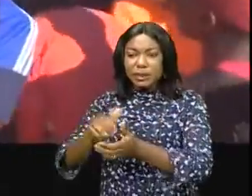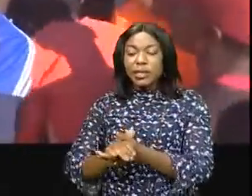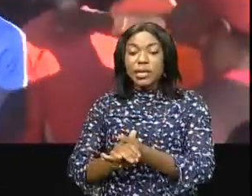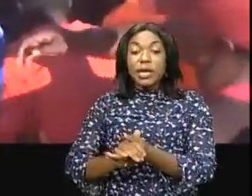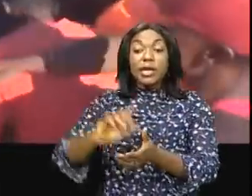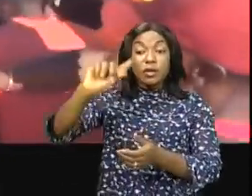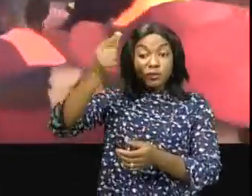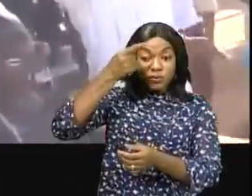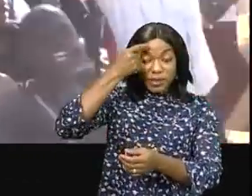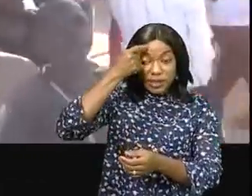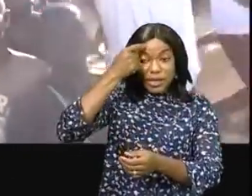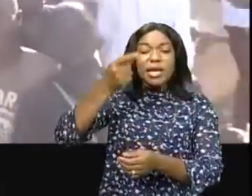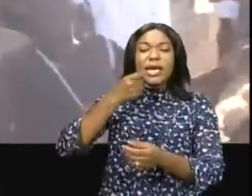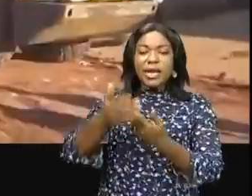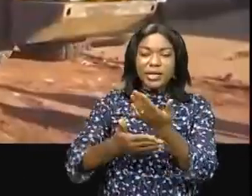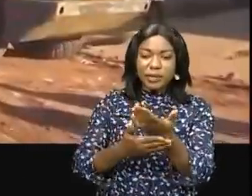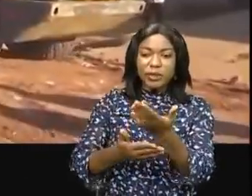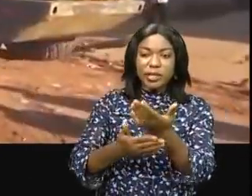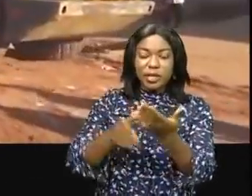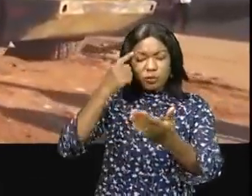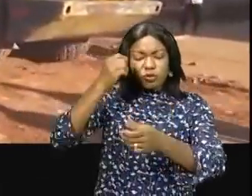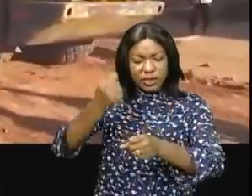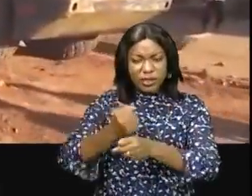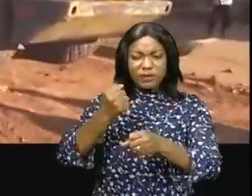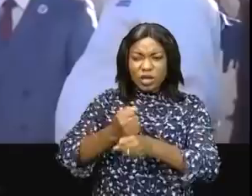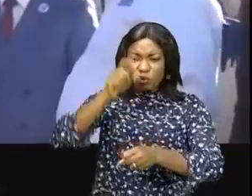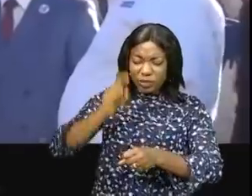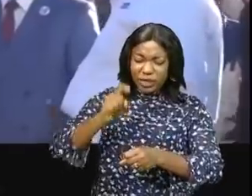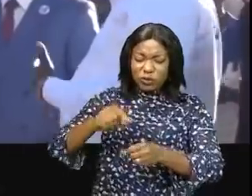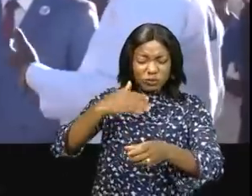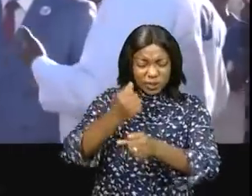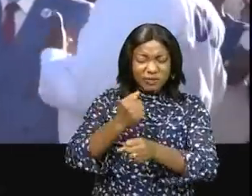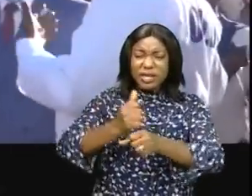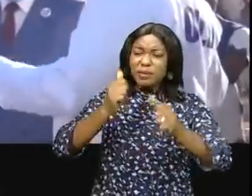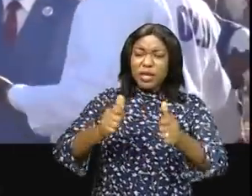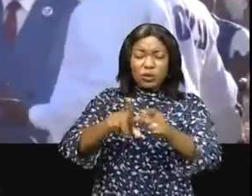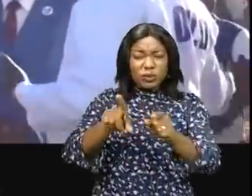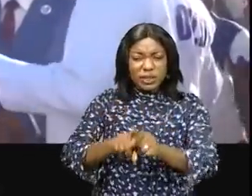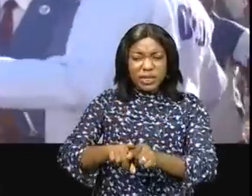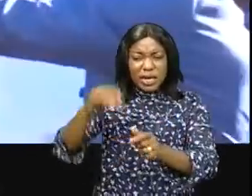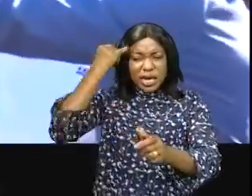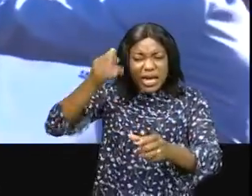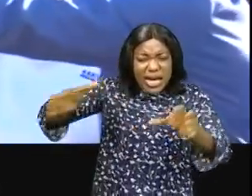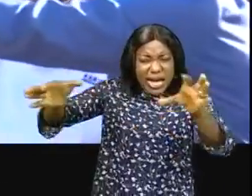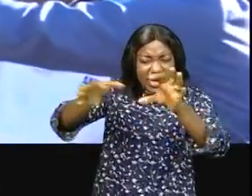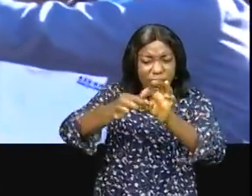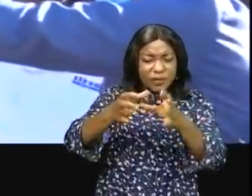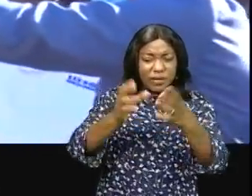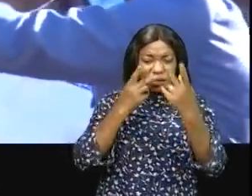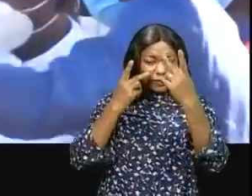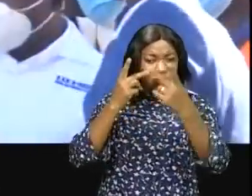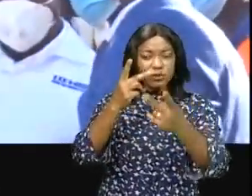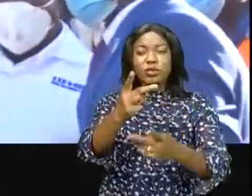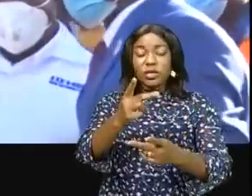Cachal a instruit l'entrepreneur sur la nature des travaux à réaliser conformément à la vision du président de la République, Félix-Antoine